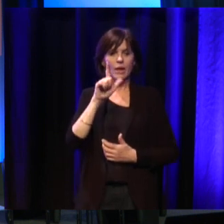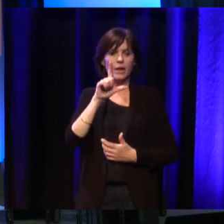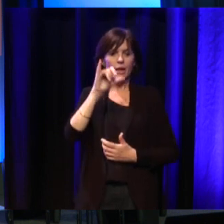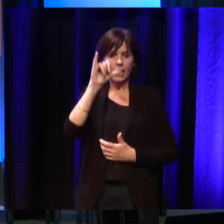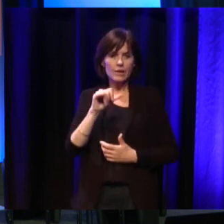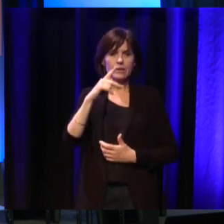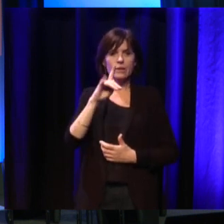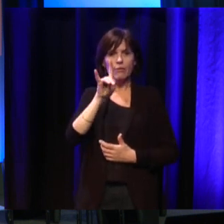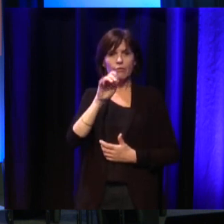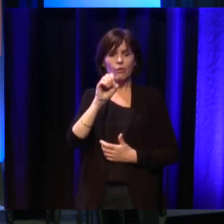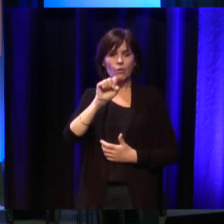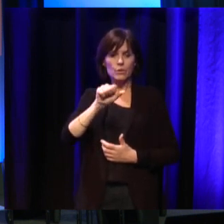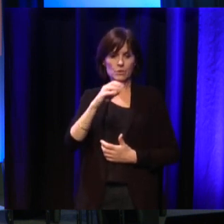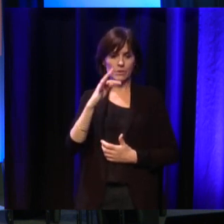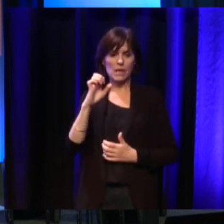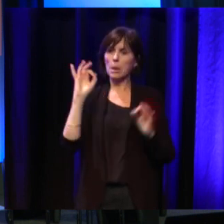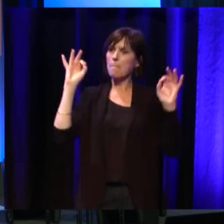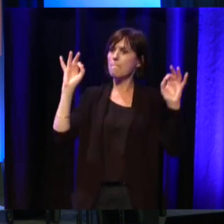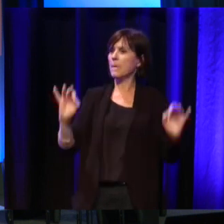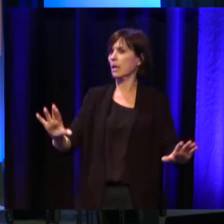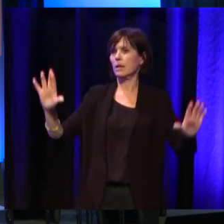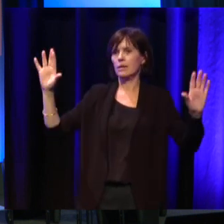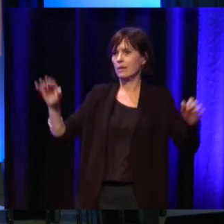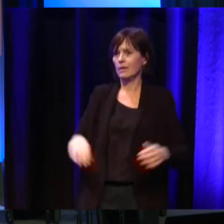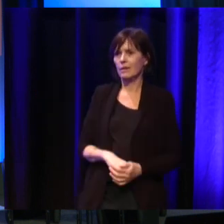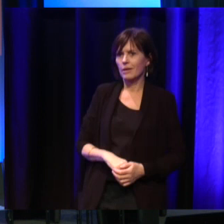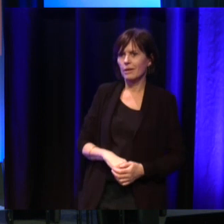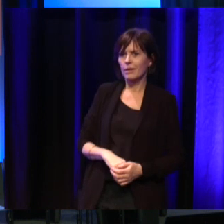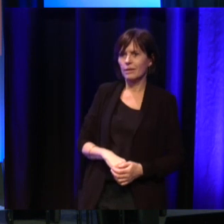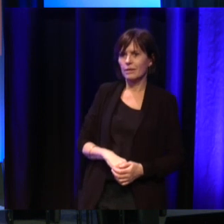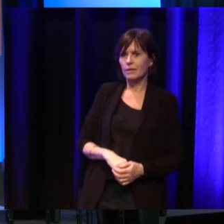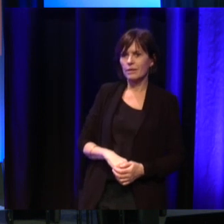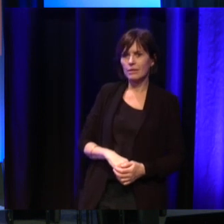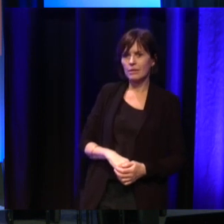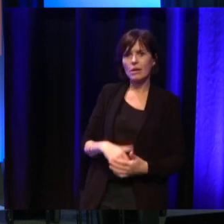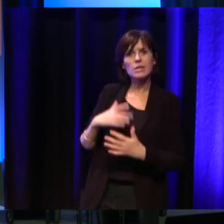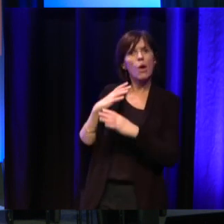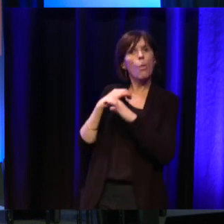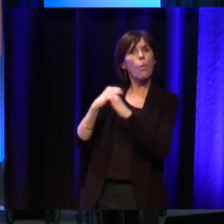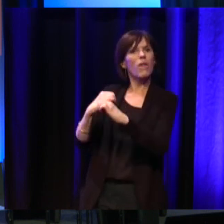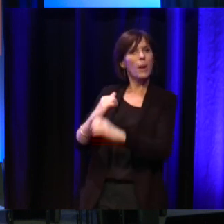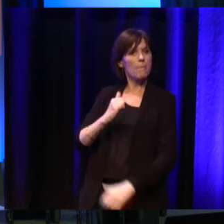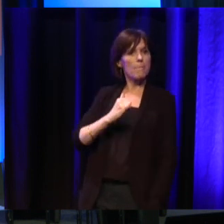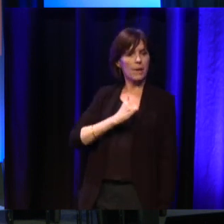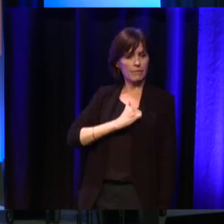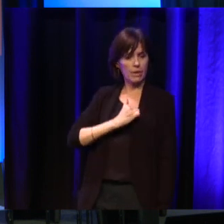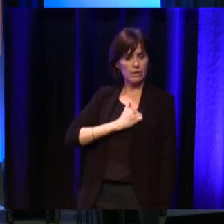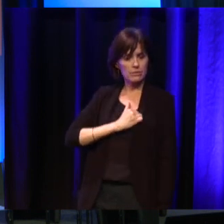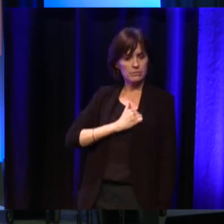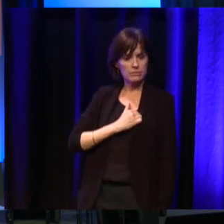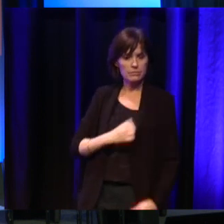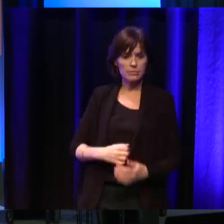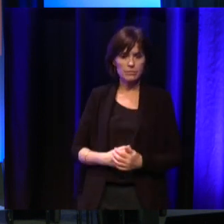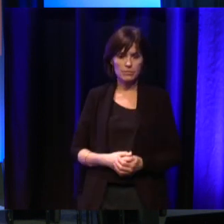on est typiquement dans une contrainte qui est une contrainte privée.'est-à-dire qu'il y a effectivement